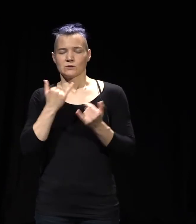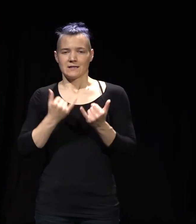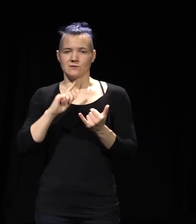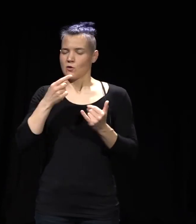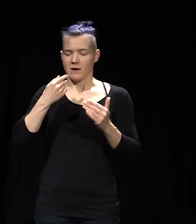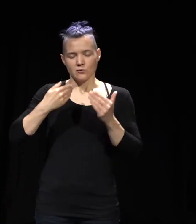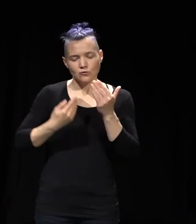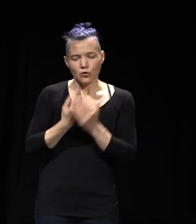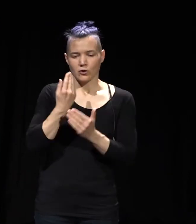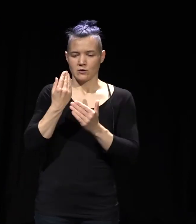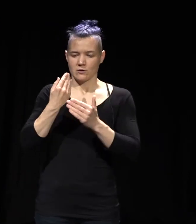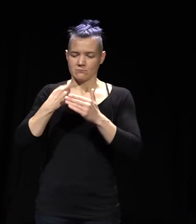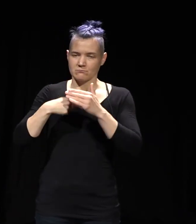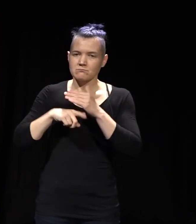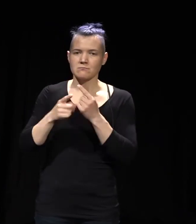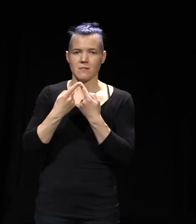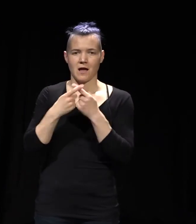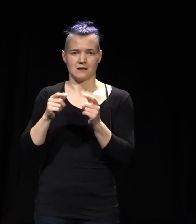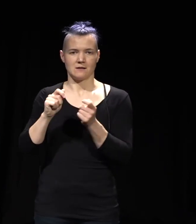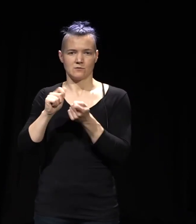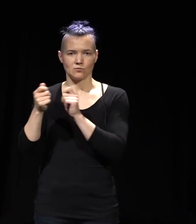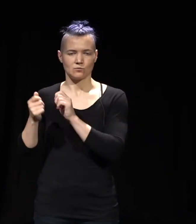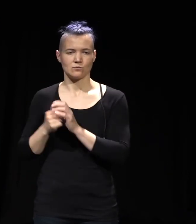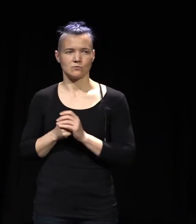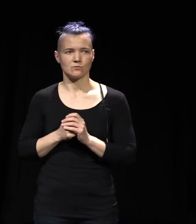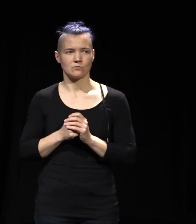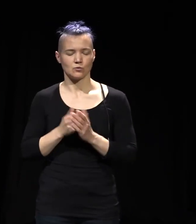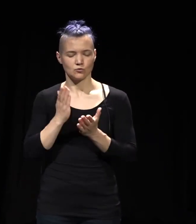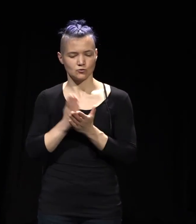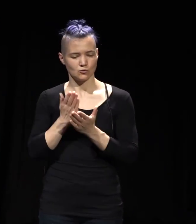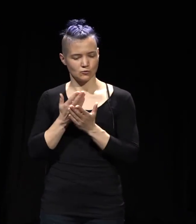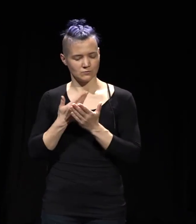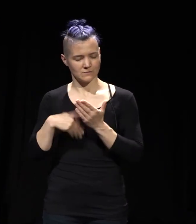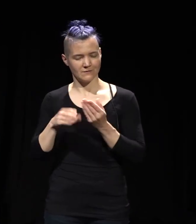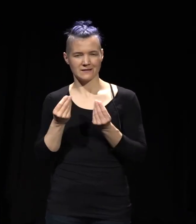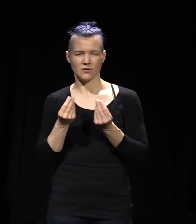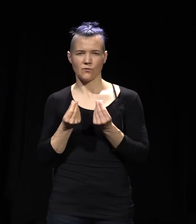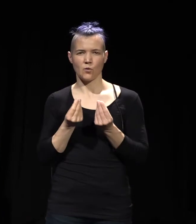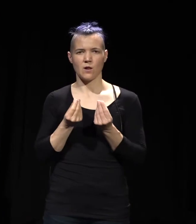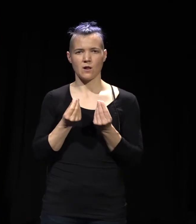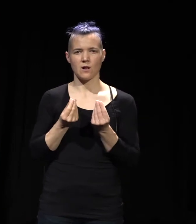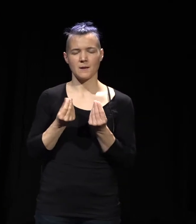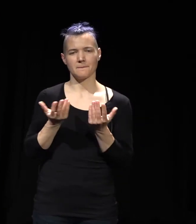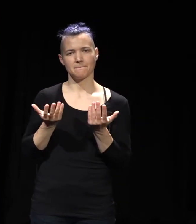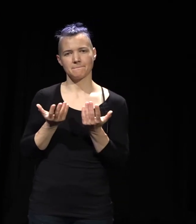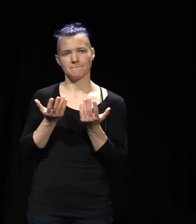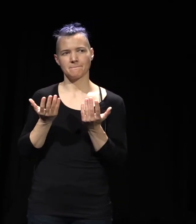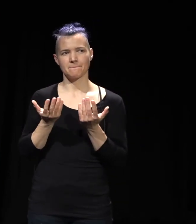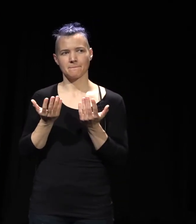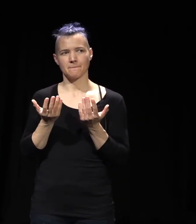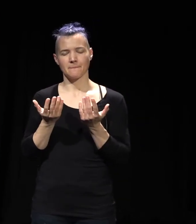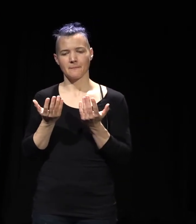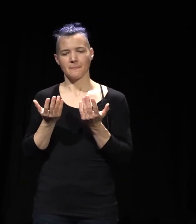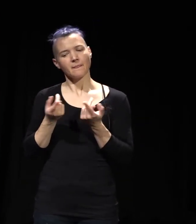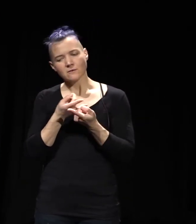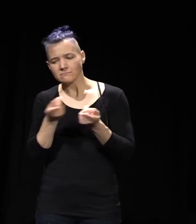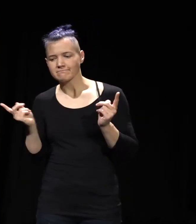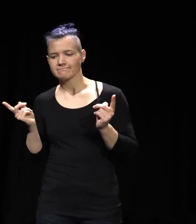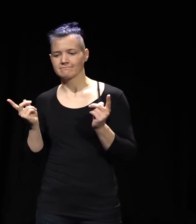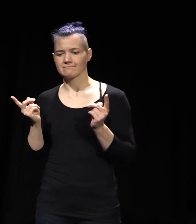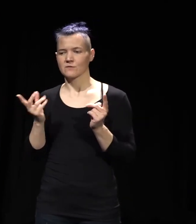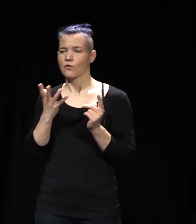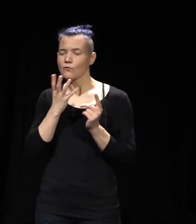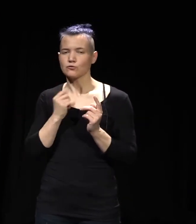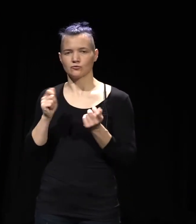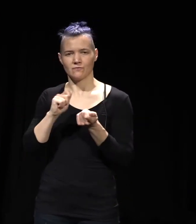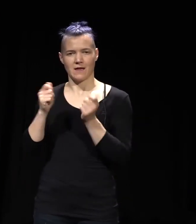in den Gesprächen mit Barbara Mundel oder Hasselberg gab es auch das Gefühl, die sind, die wollen das auch angehen und sich auf einen